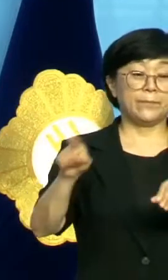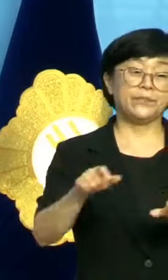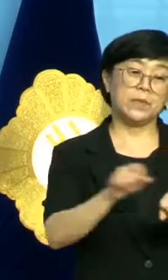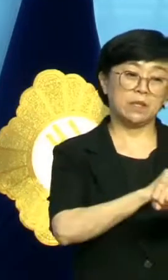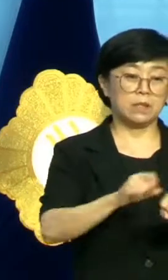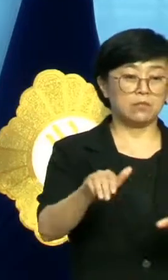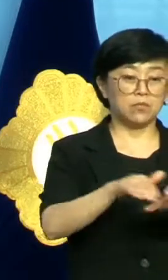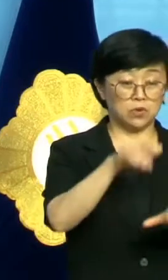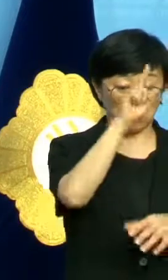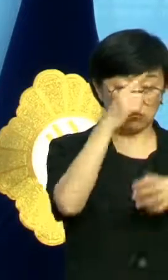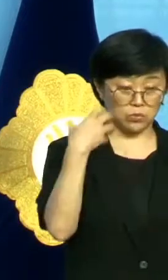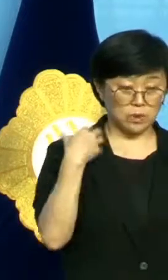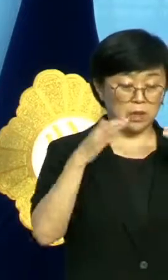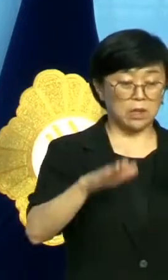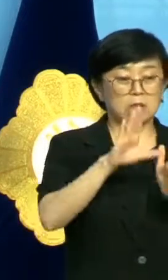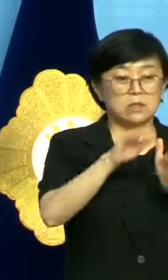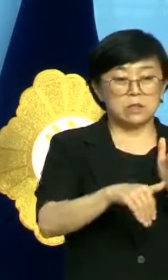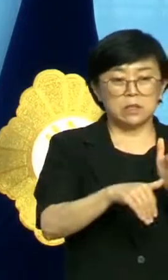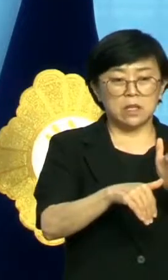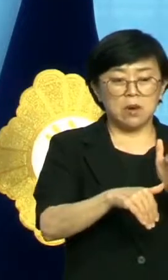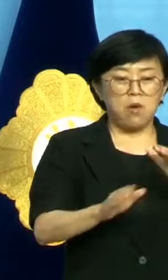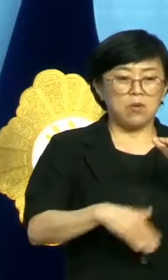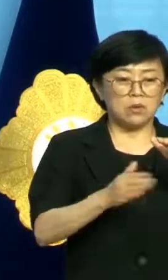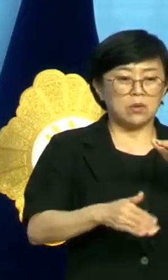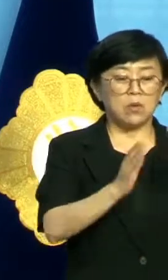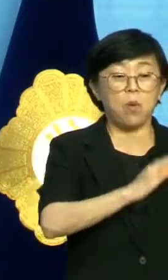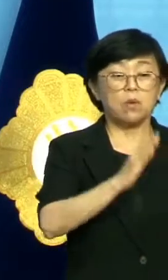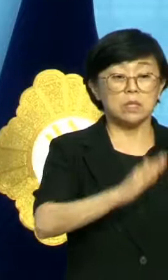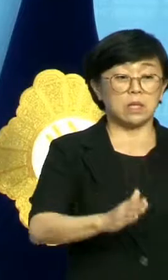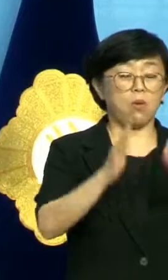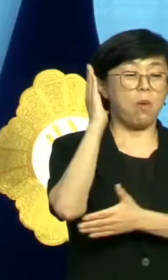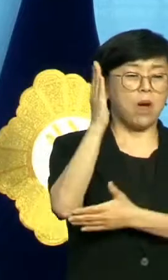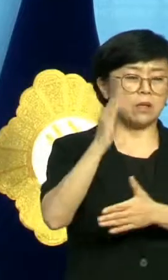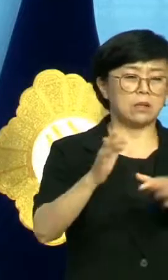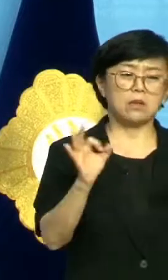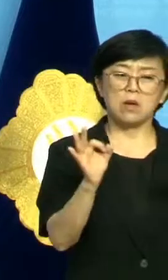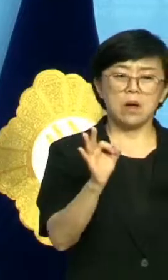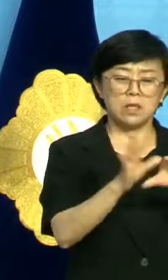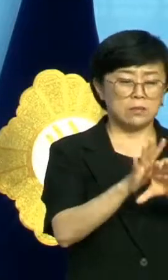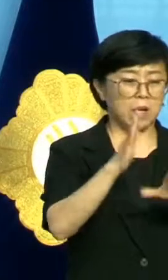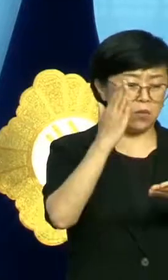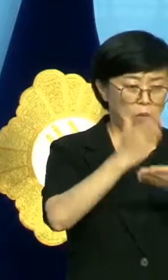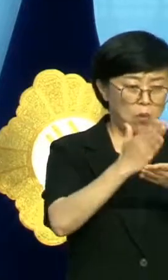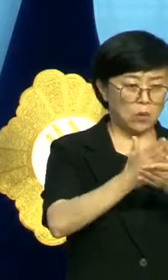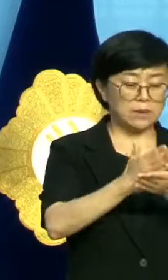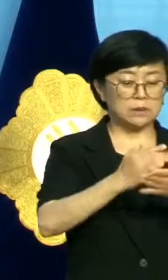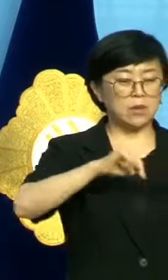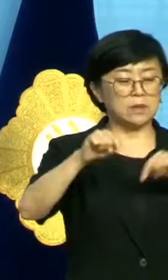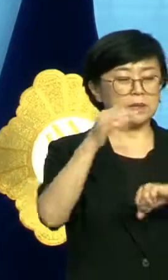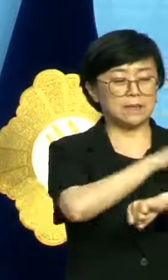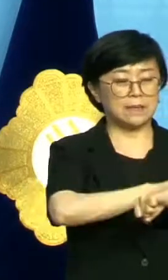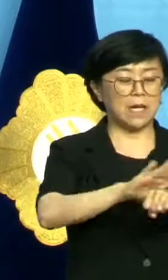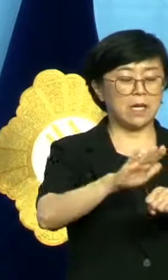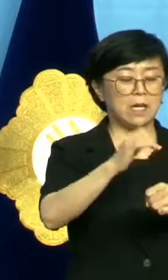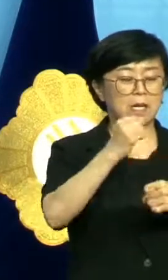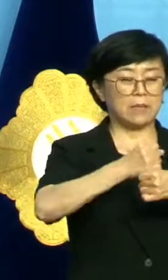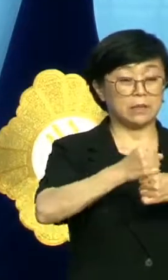문재인 대통령은 이런 식의 엉터리 공론화를 당장 무효화하고 제대로 된 정책을 수립하라.